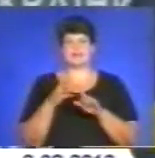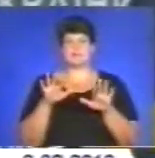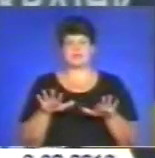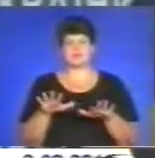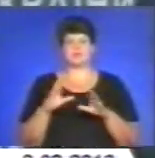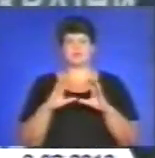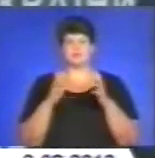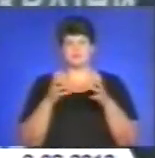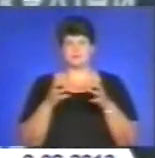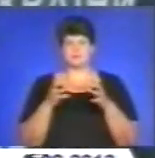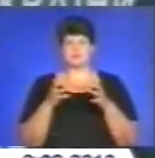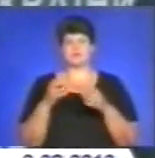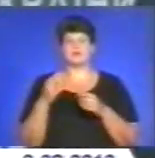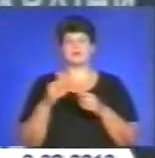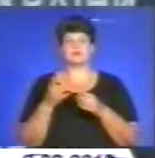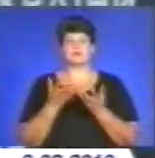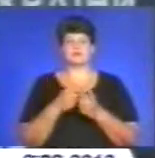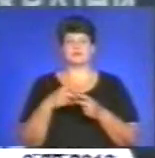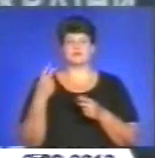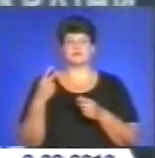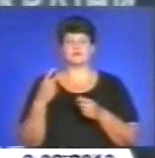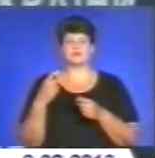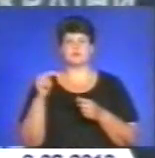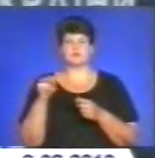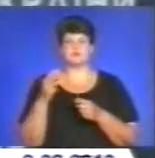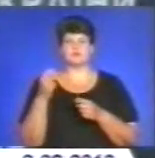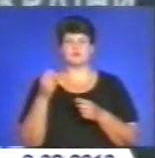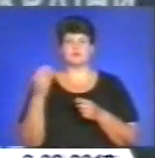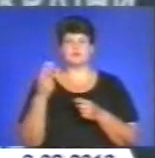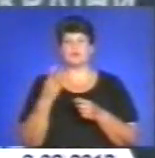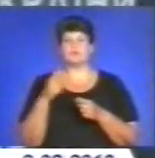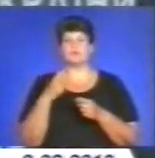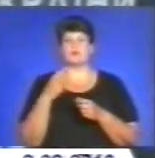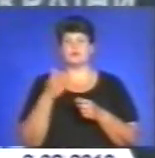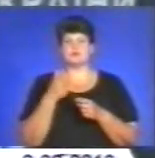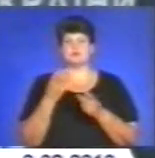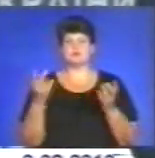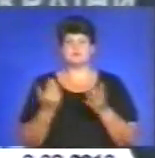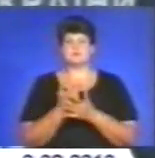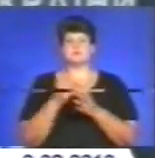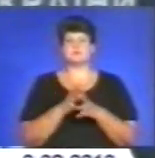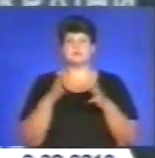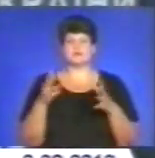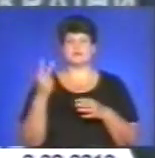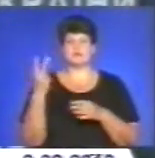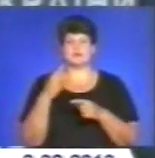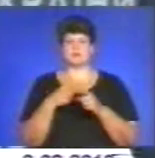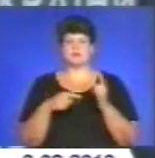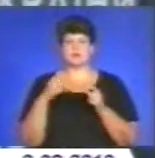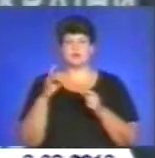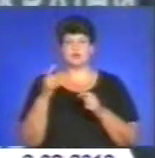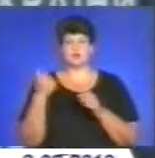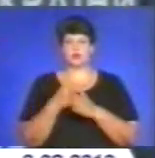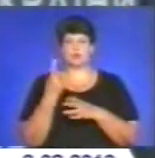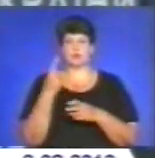році кількість робочих місць в отраслі планується збільшити в 2,5 рази до 1 мільйона